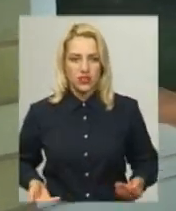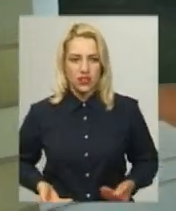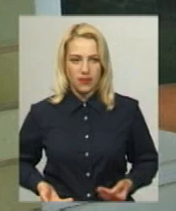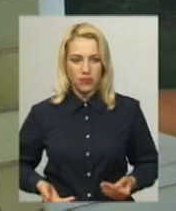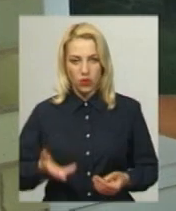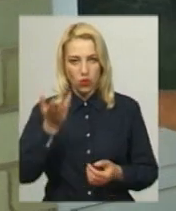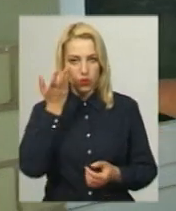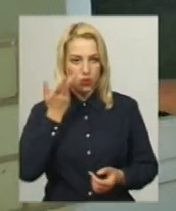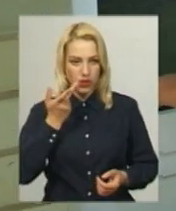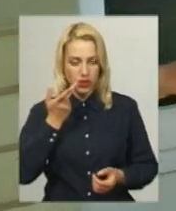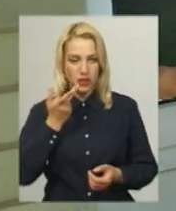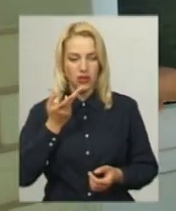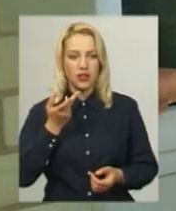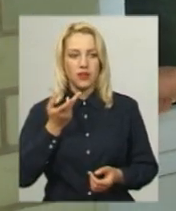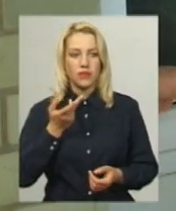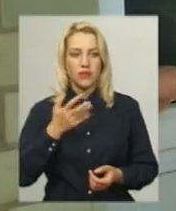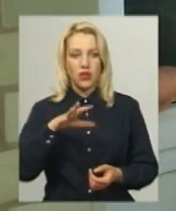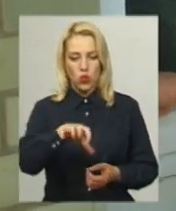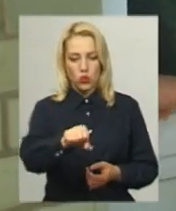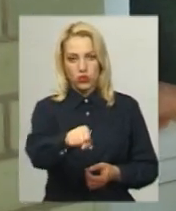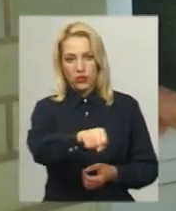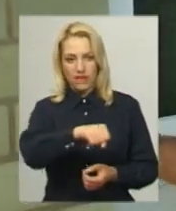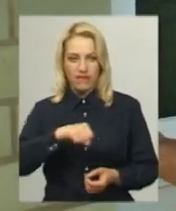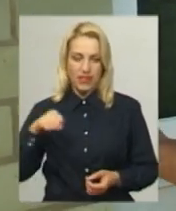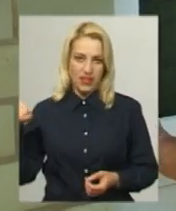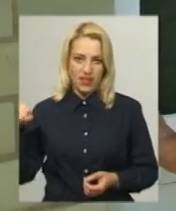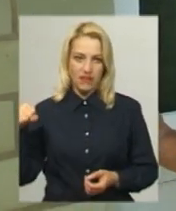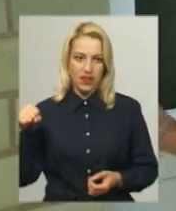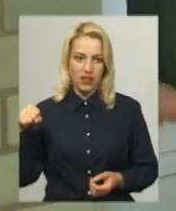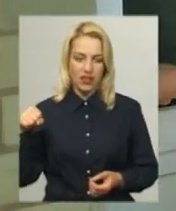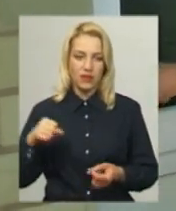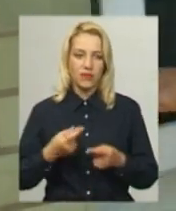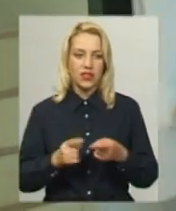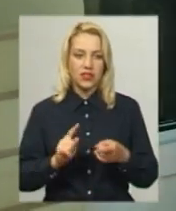Коли береться за ручку і відкриває віконце,